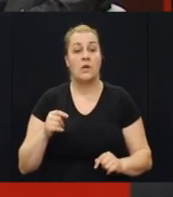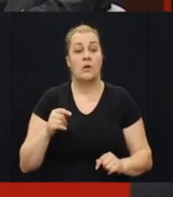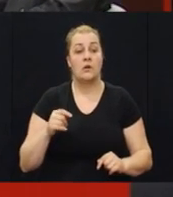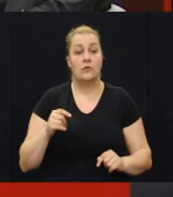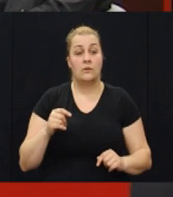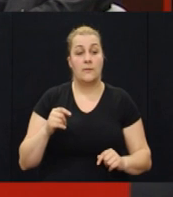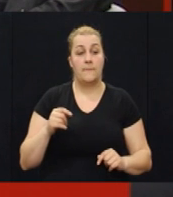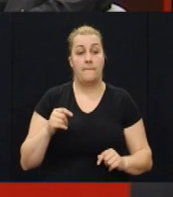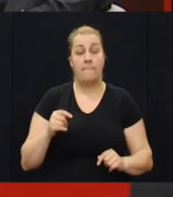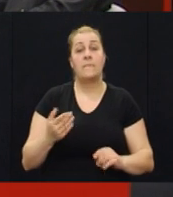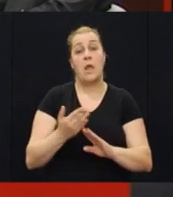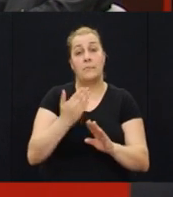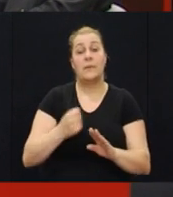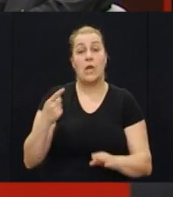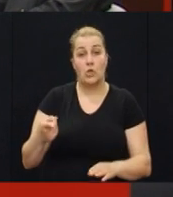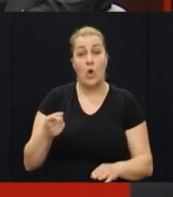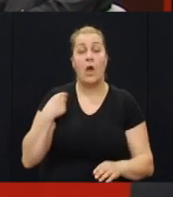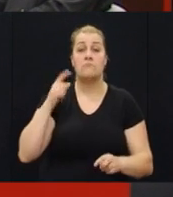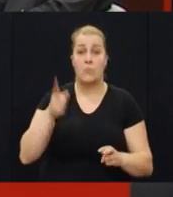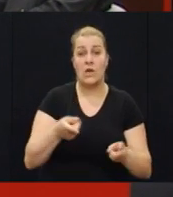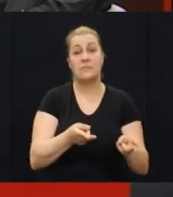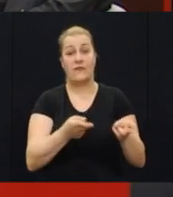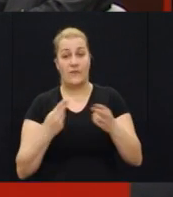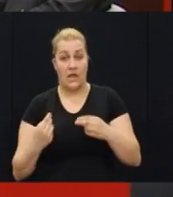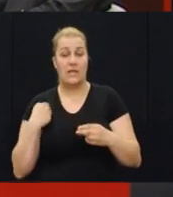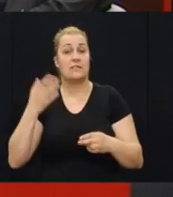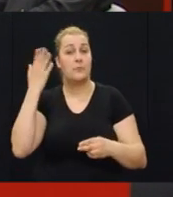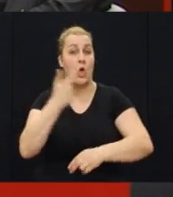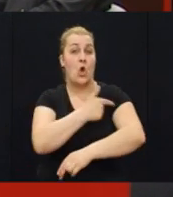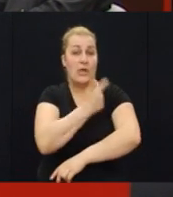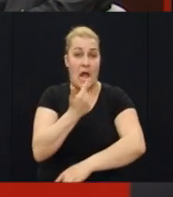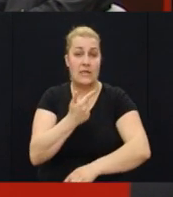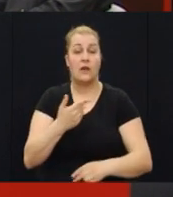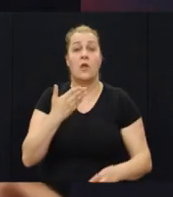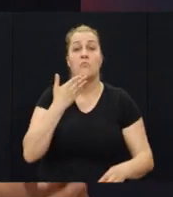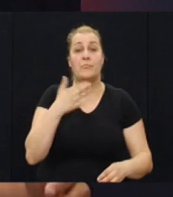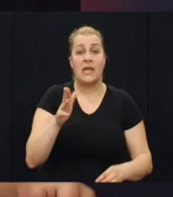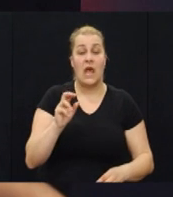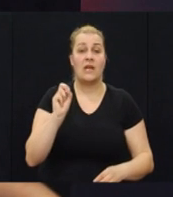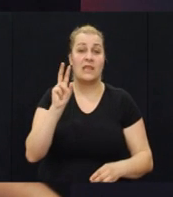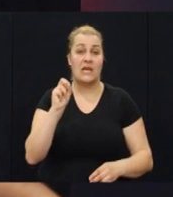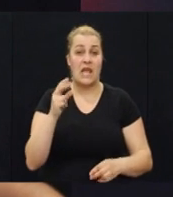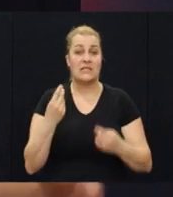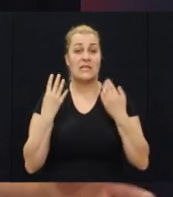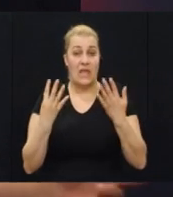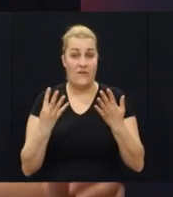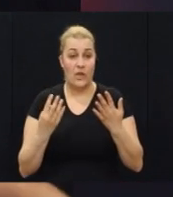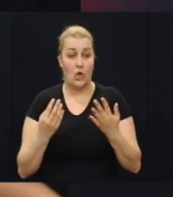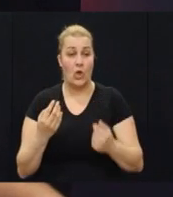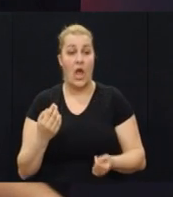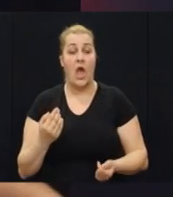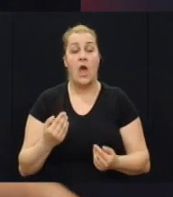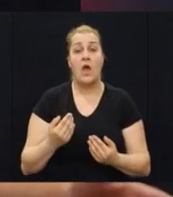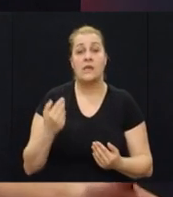u Gospić, ali prije toga se moram vratiti. Ja sam bio ranjen. Ranjen petak 13.9. i prije toga smo